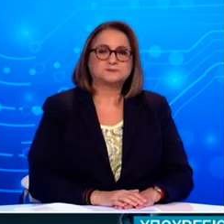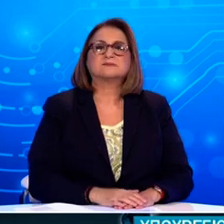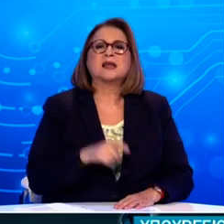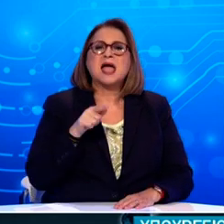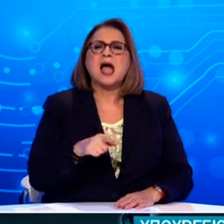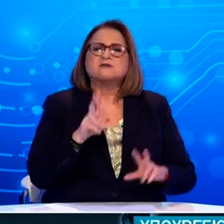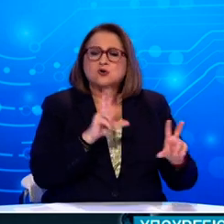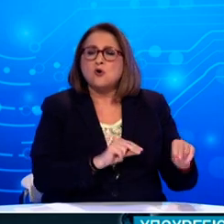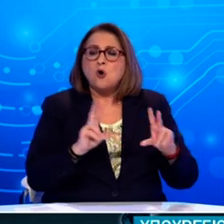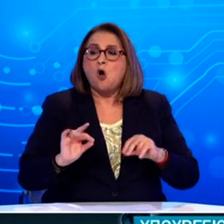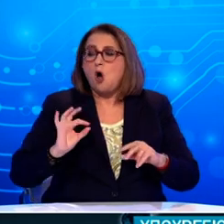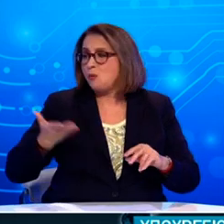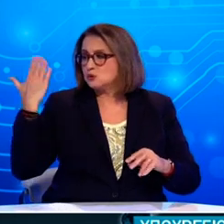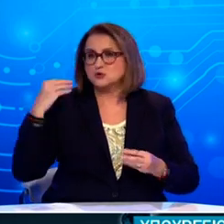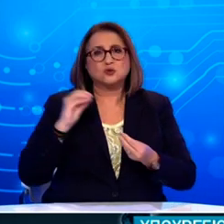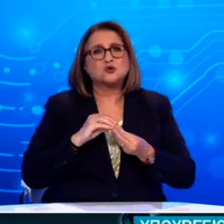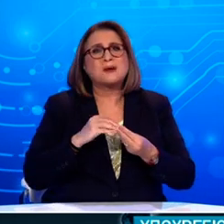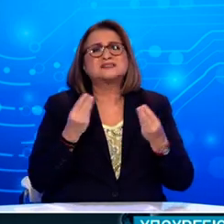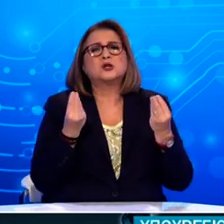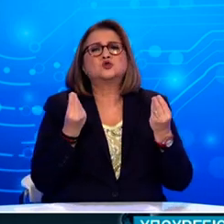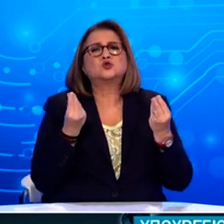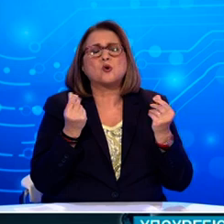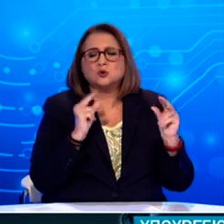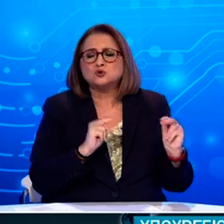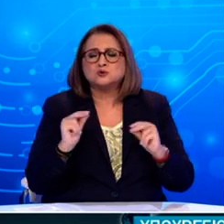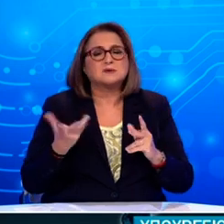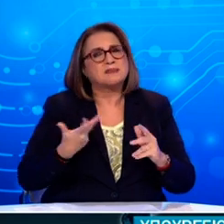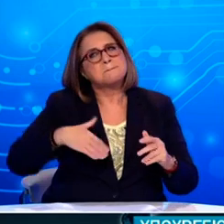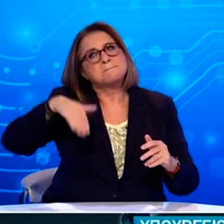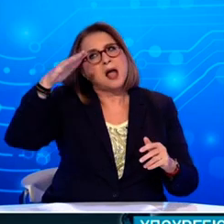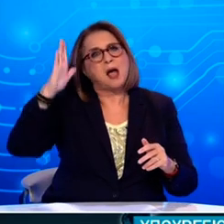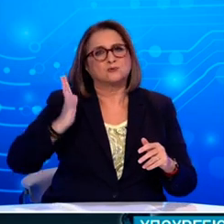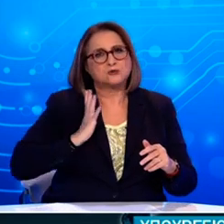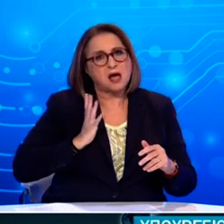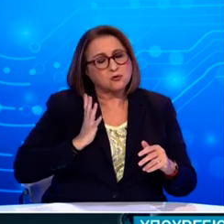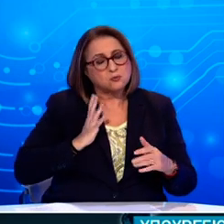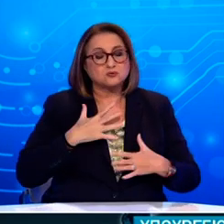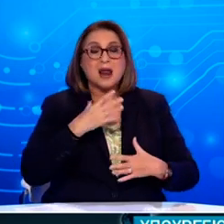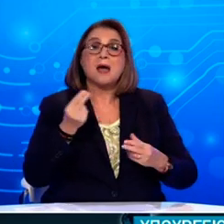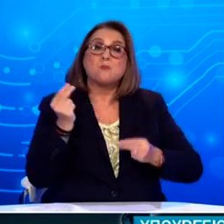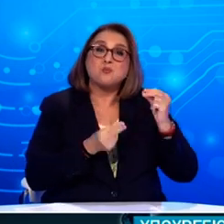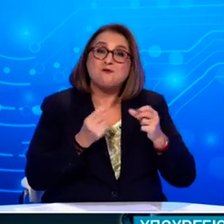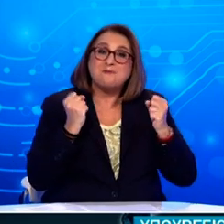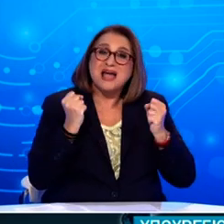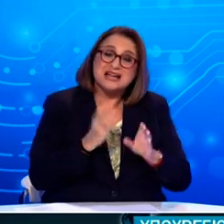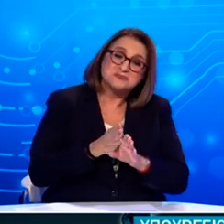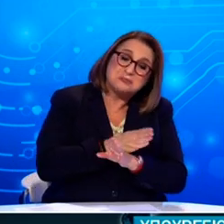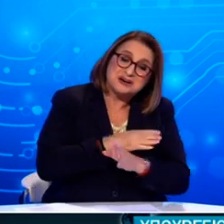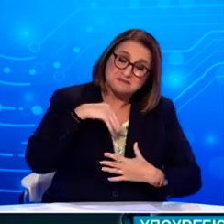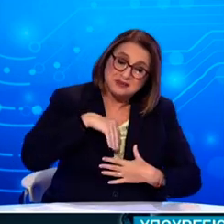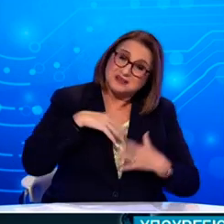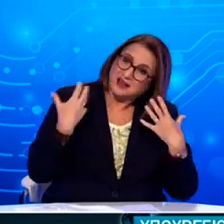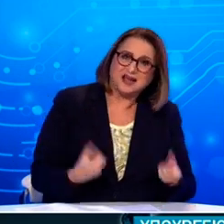συντριπτική πλειοψηφία αφορά συμπολίτες μας με υποκείμενα νοσήματα ή και ηλικιακά αφορά είναι άτομα τα οποία